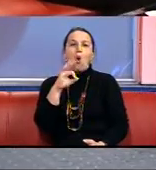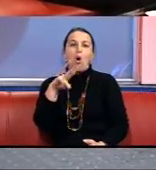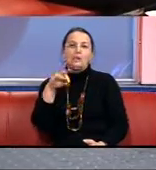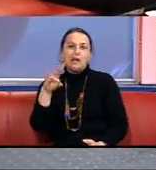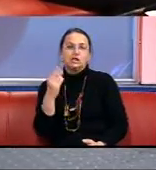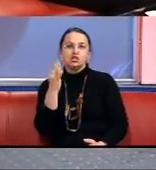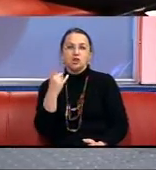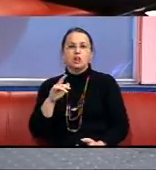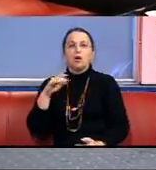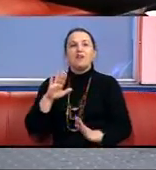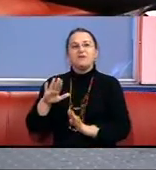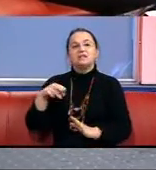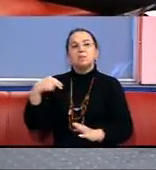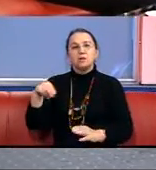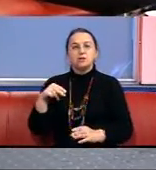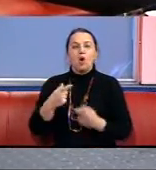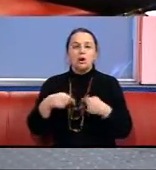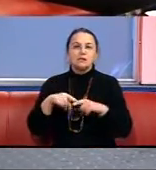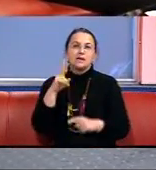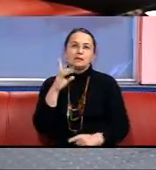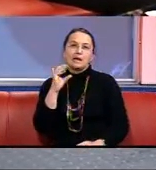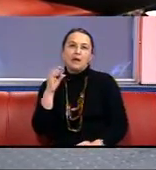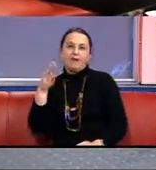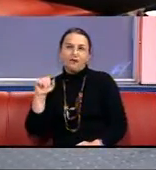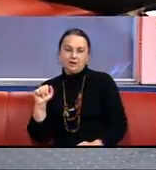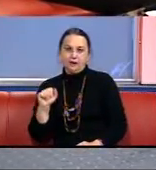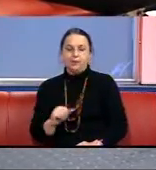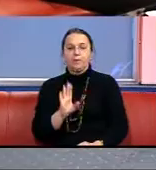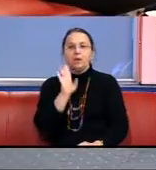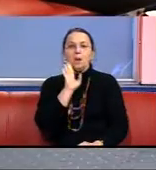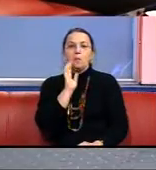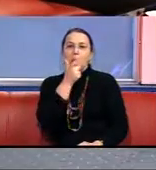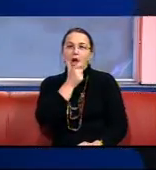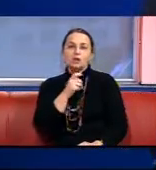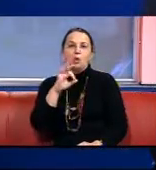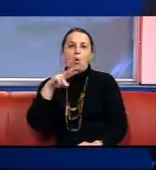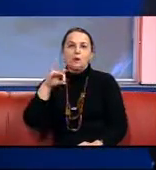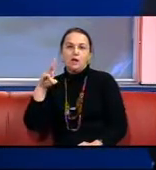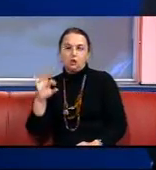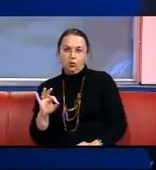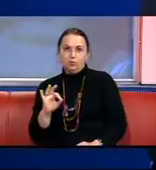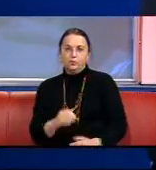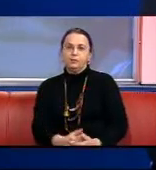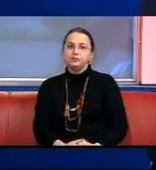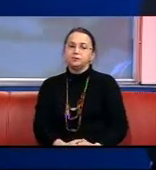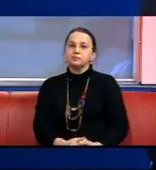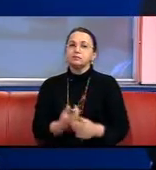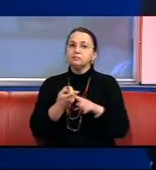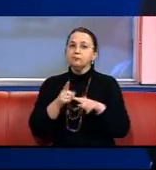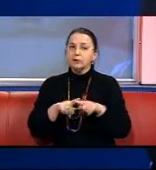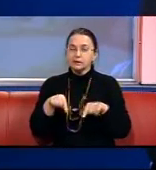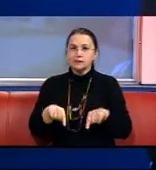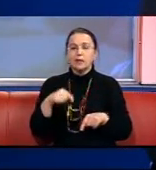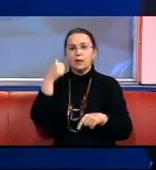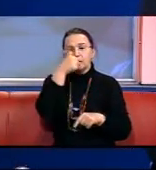організації «Краявіта» Пані Олено, цей рік